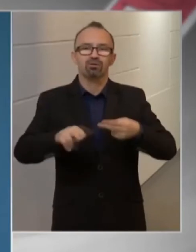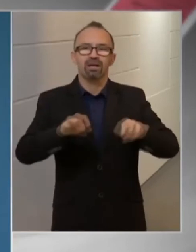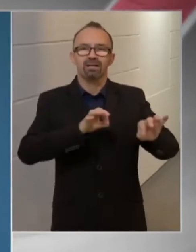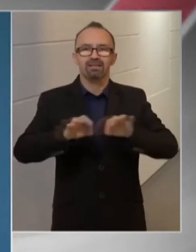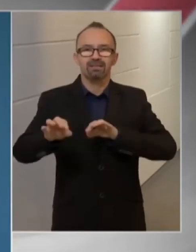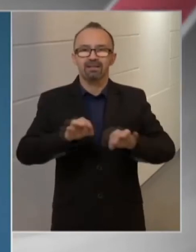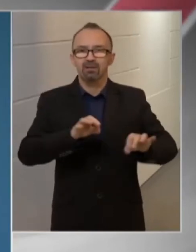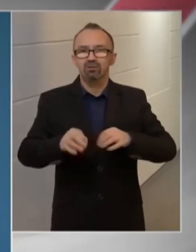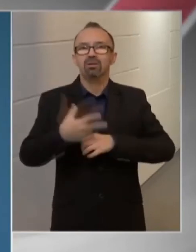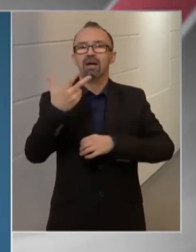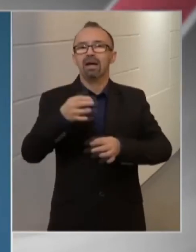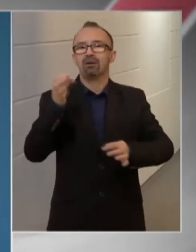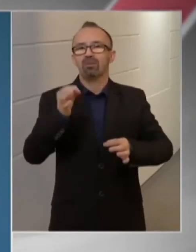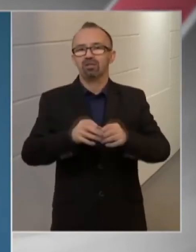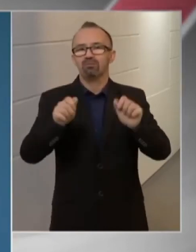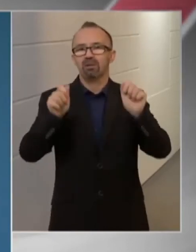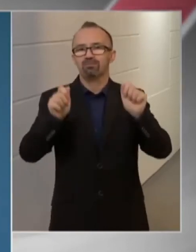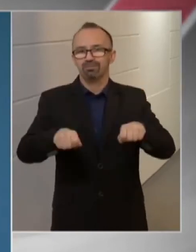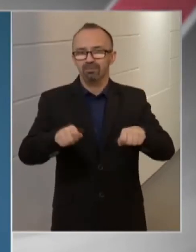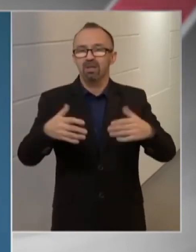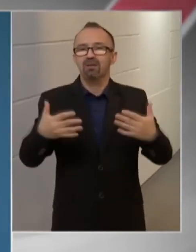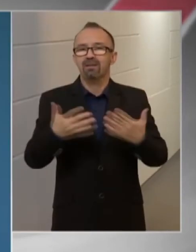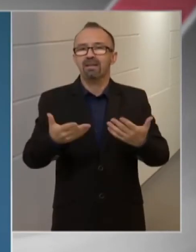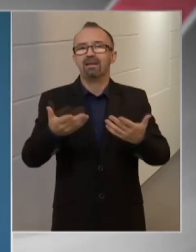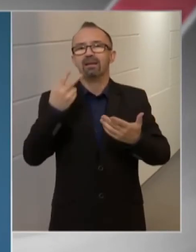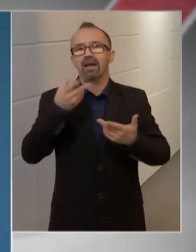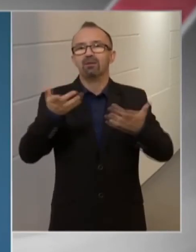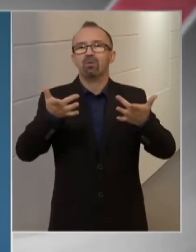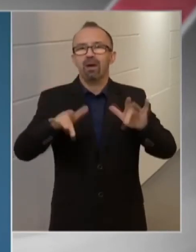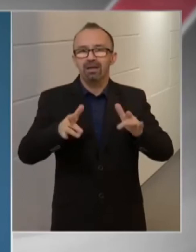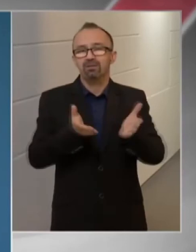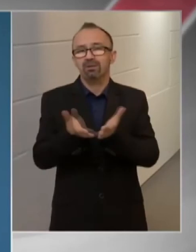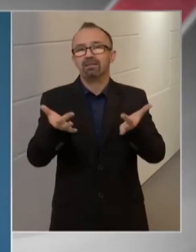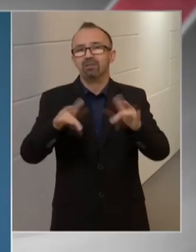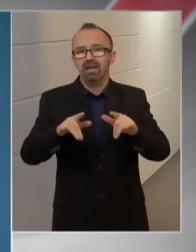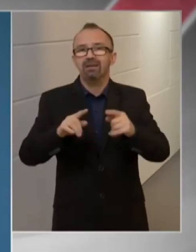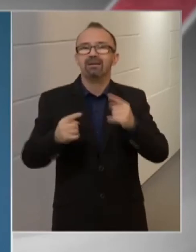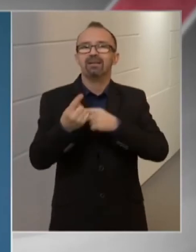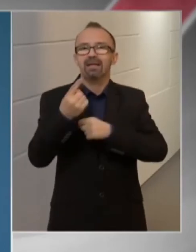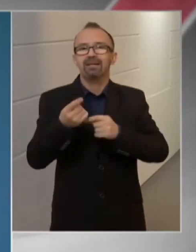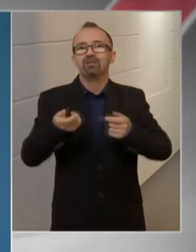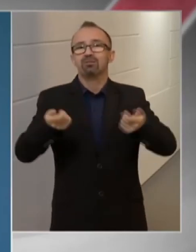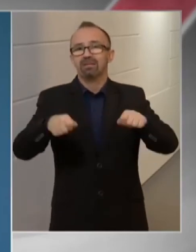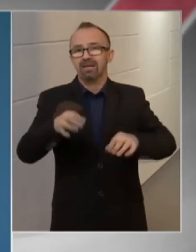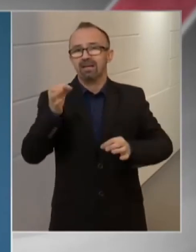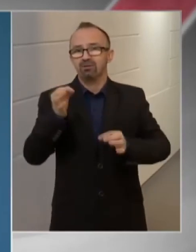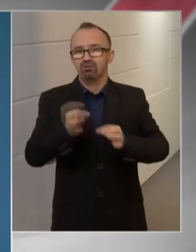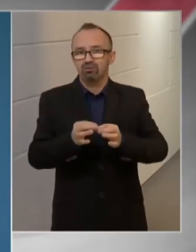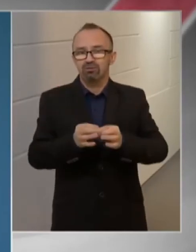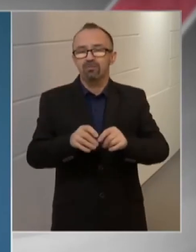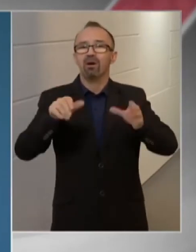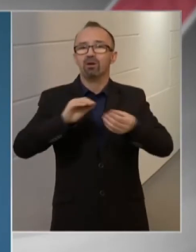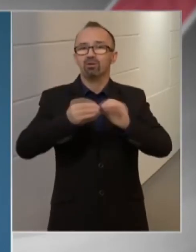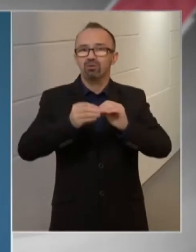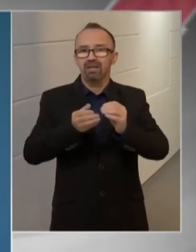intézkedésként három esetben döntöttek vendéglátóhely, illetve szolgáltatási hely idéglenes bezárása mellett, így a